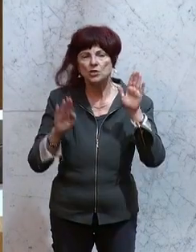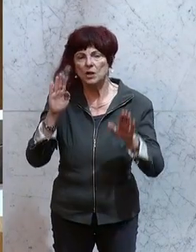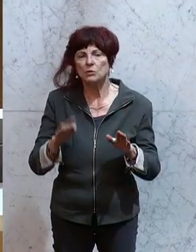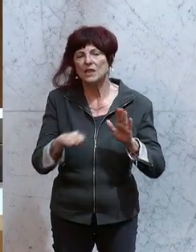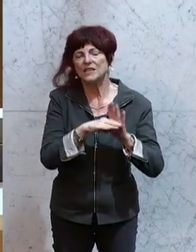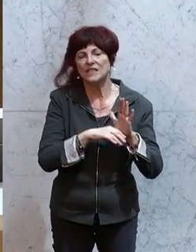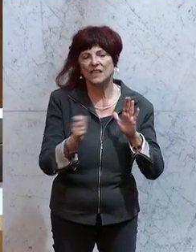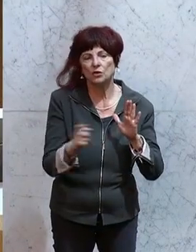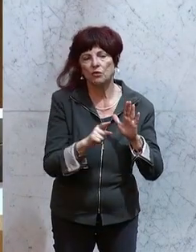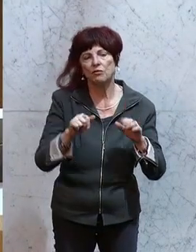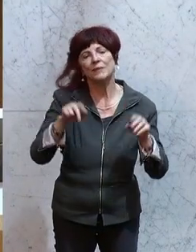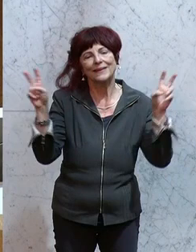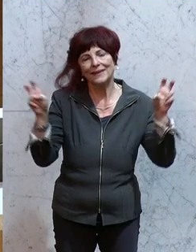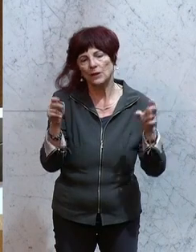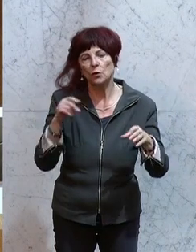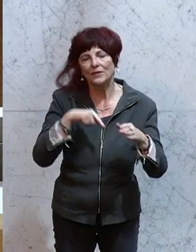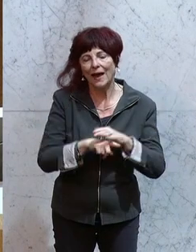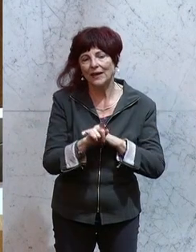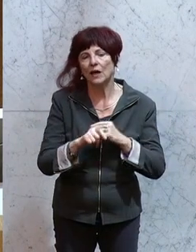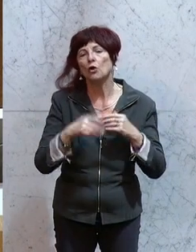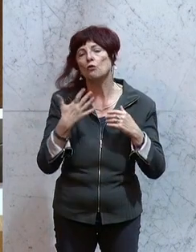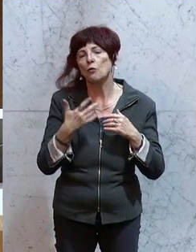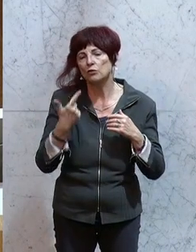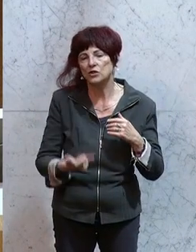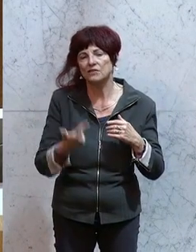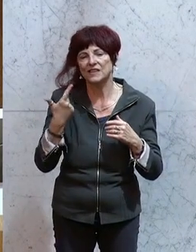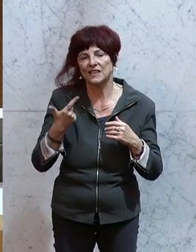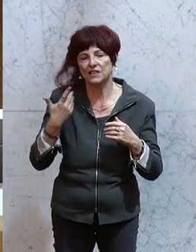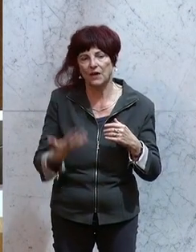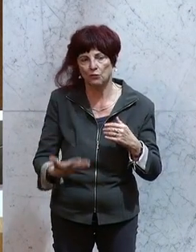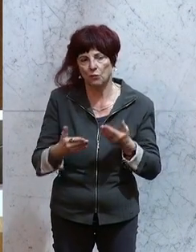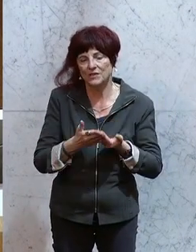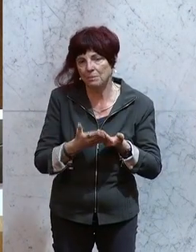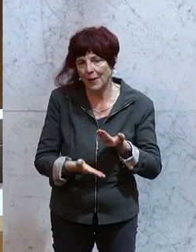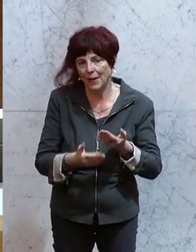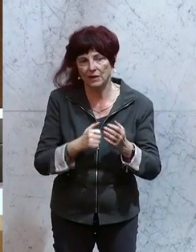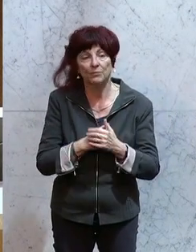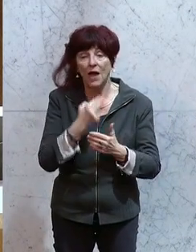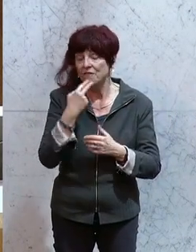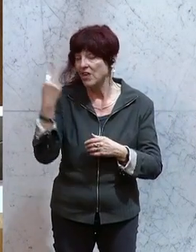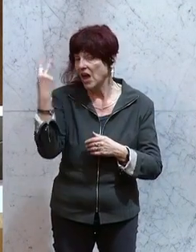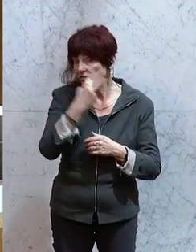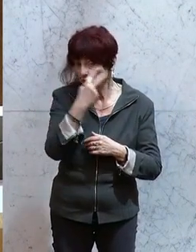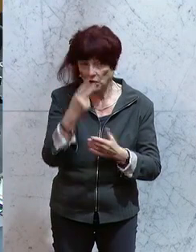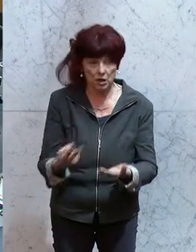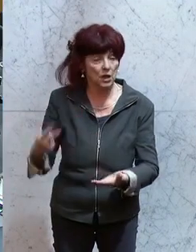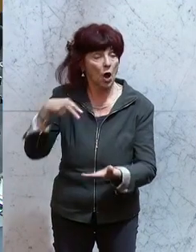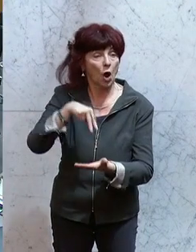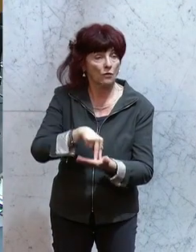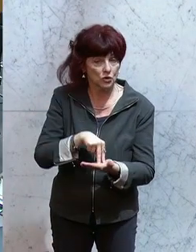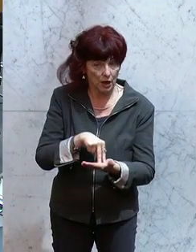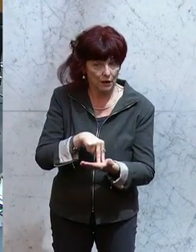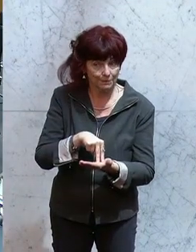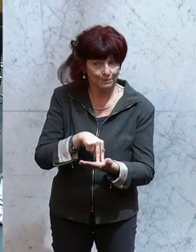Gesetzentwurf samt Titel und Eingang in 2552 der Beilagen. Wer sich dafür ausspricht, den bitte ich um ein